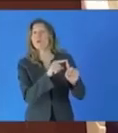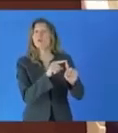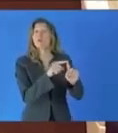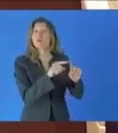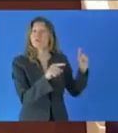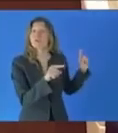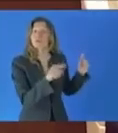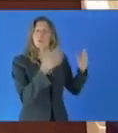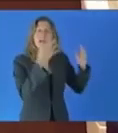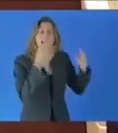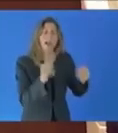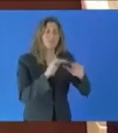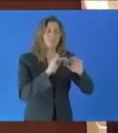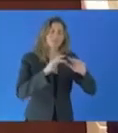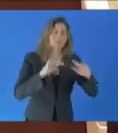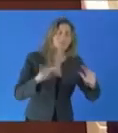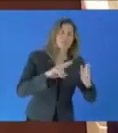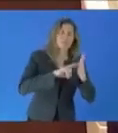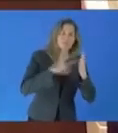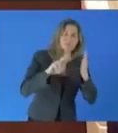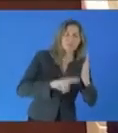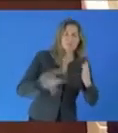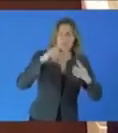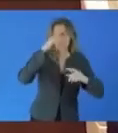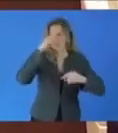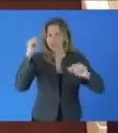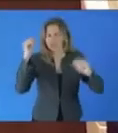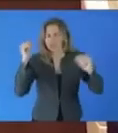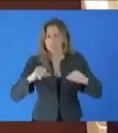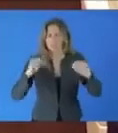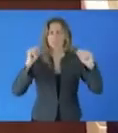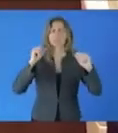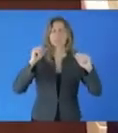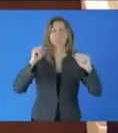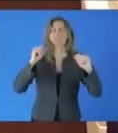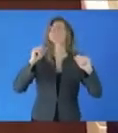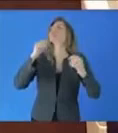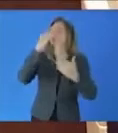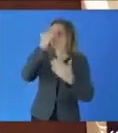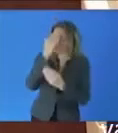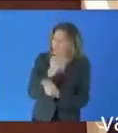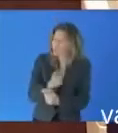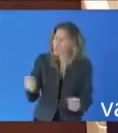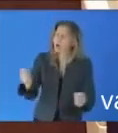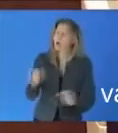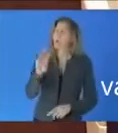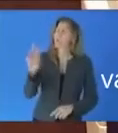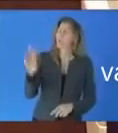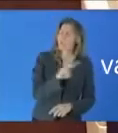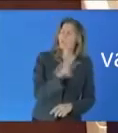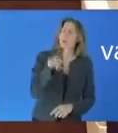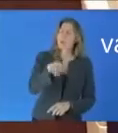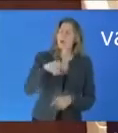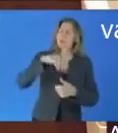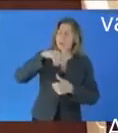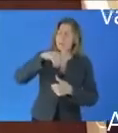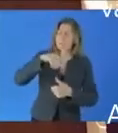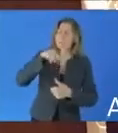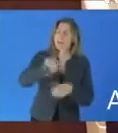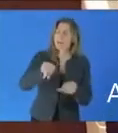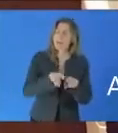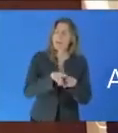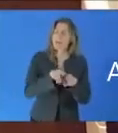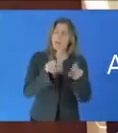sont engagés sur la base de plusieurs accords, voire de traités, y compris de sentences arbitrales, à reconnaître notre État d'Arménie